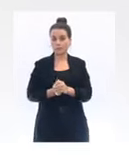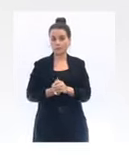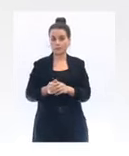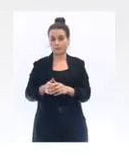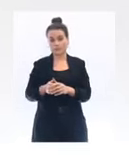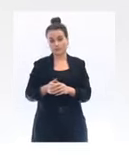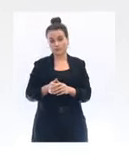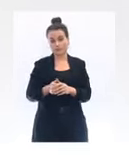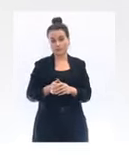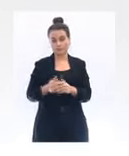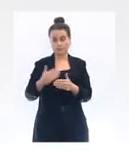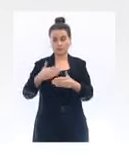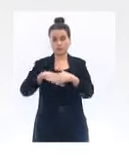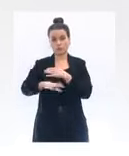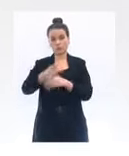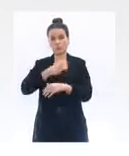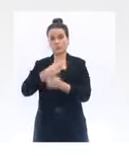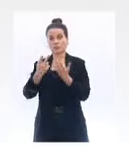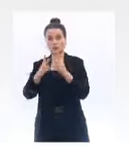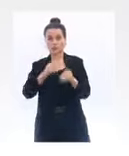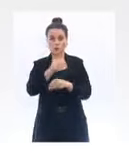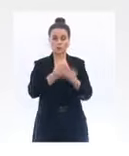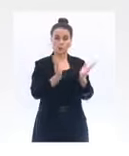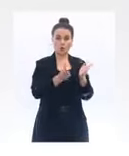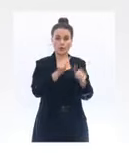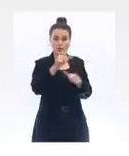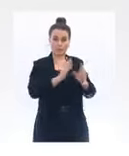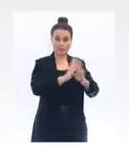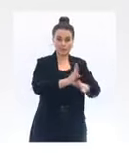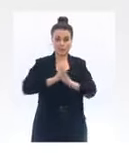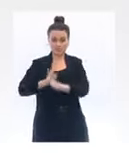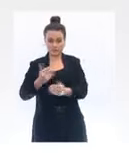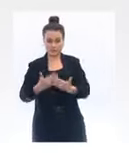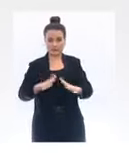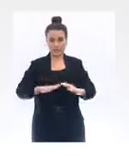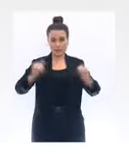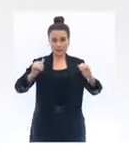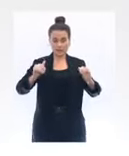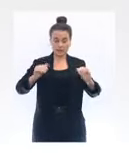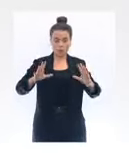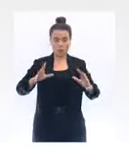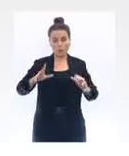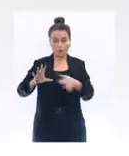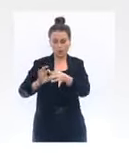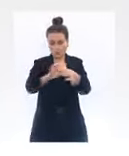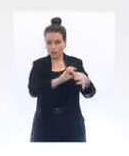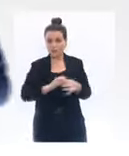affluent dans les cabinets de ville et dans les hôpitaux, c'est d'être solidaires les uns avec les autres dans cette période difficile.